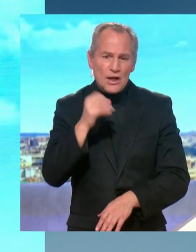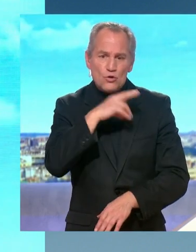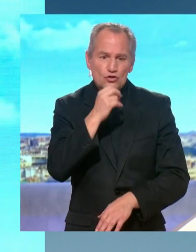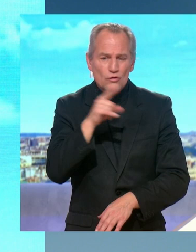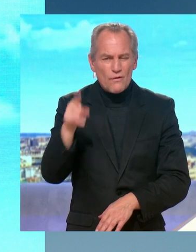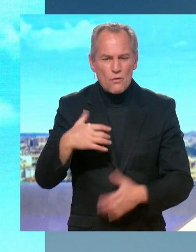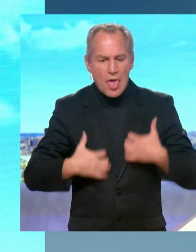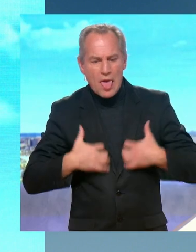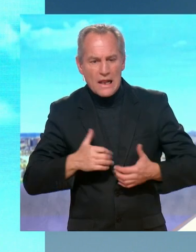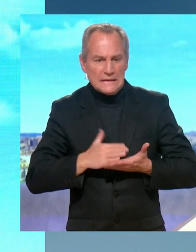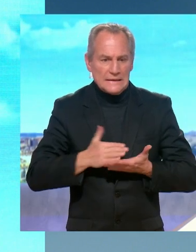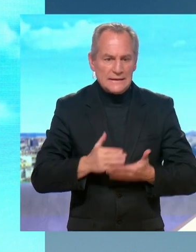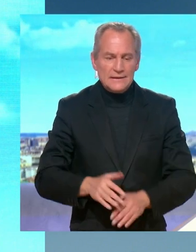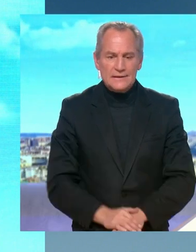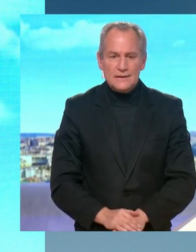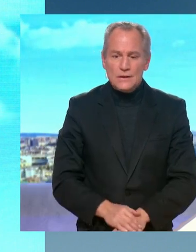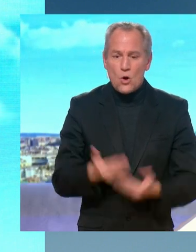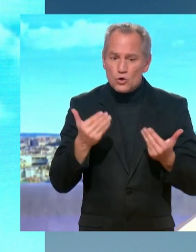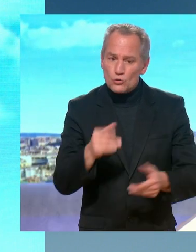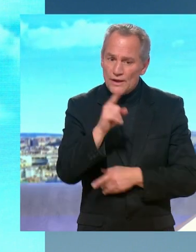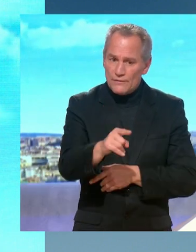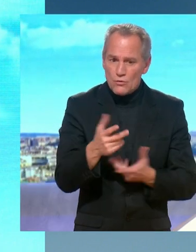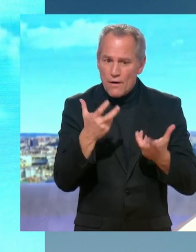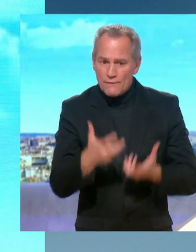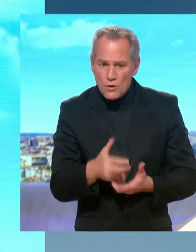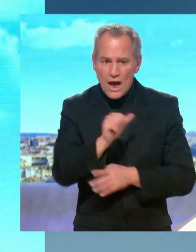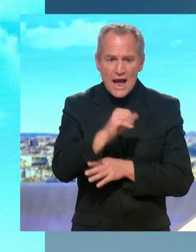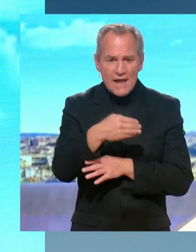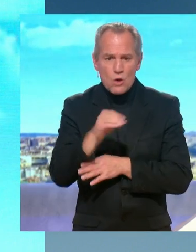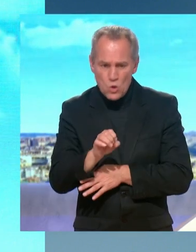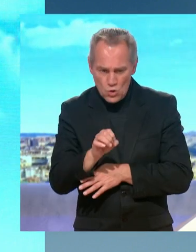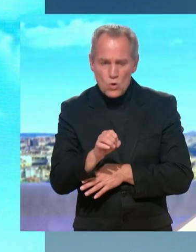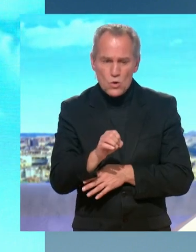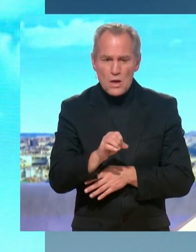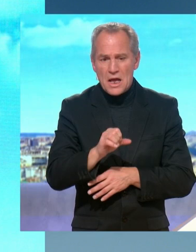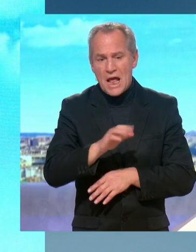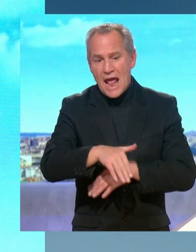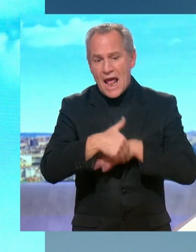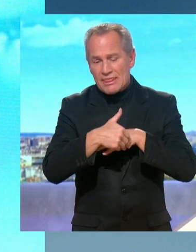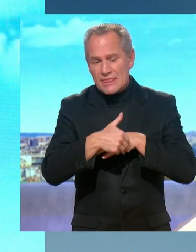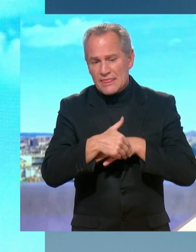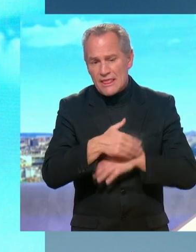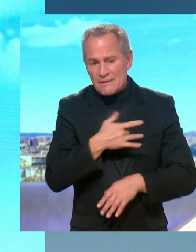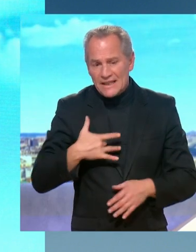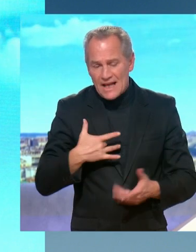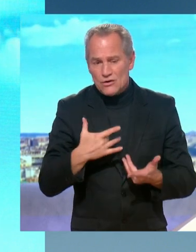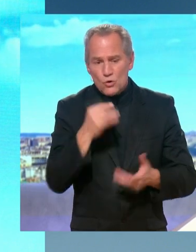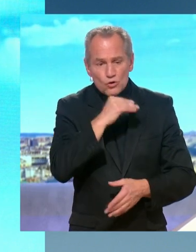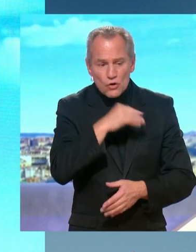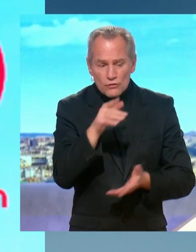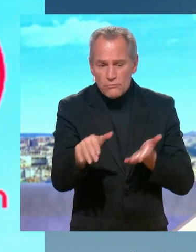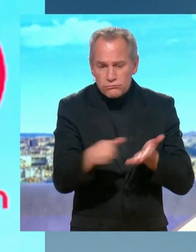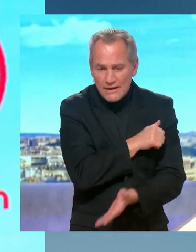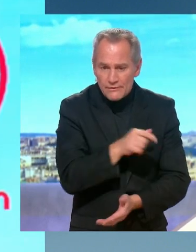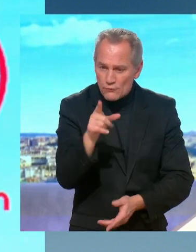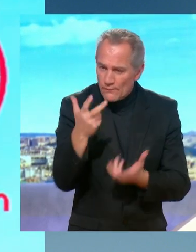pas Elisabeth Borne. Aujourd'hui, est-ce que vous êtes, oui ou non, favorable à la suppression de l'AME, qui a été supprimée par le Sénat et qui est revenue en commission, c'est un peu technique, pardon, mais qui est revenue en